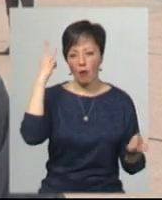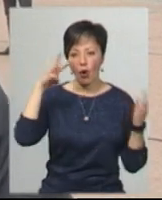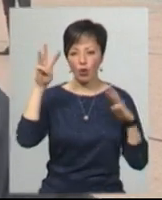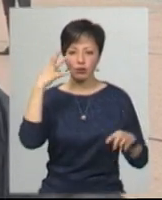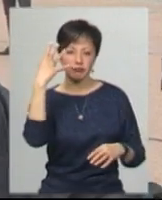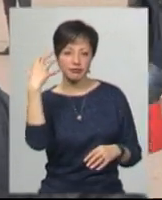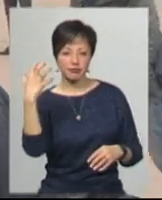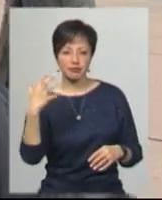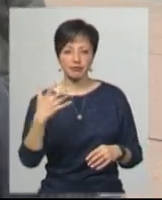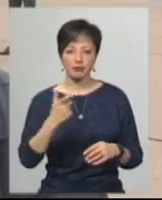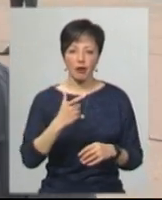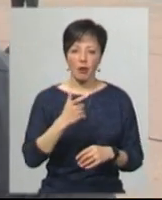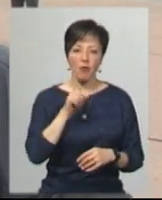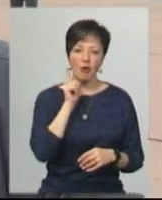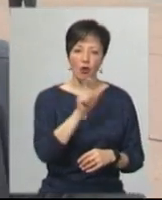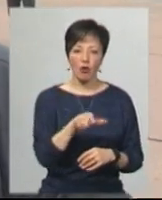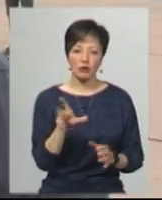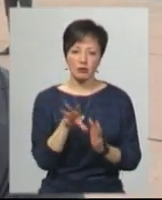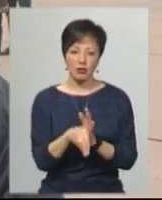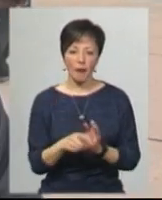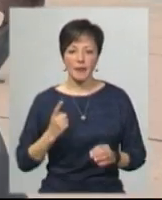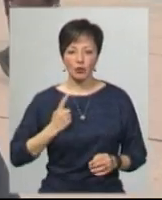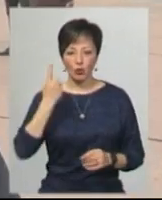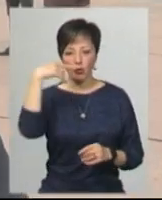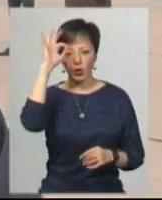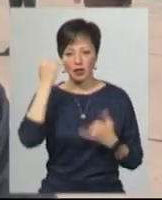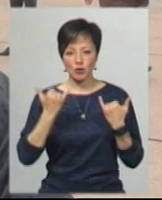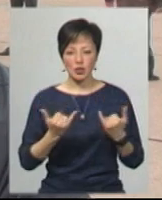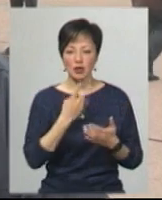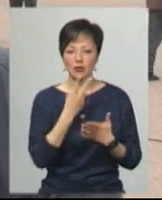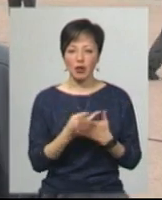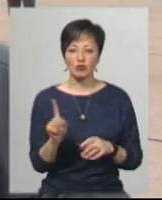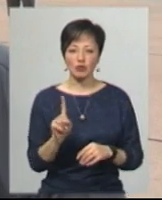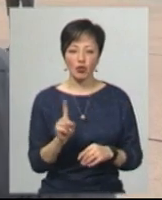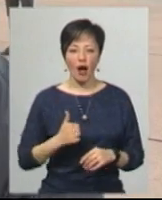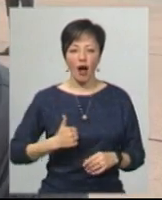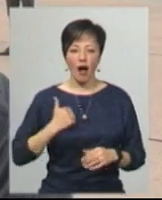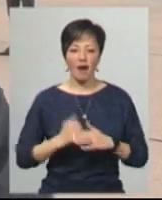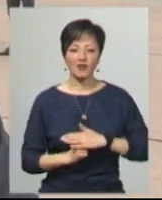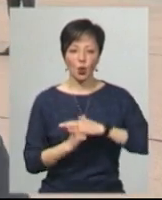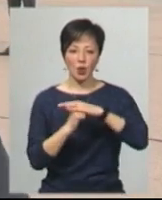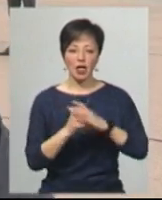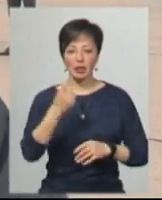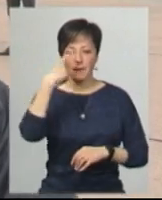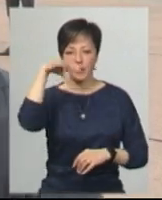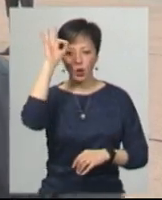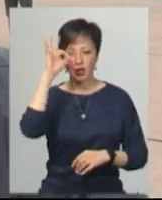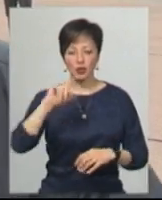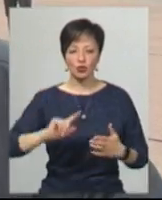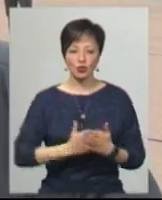тобто молодь ніби йшла в патрульну поліцію. Зараз ми бачимо, що авторитет поліції знов